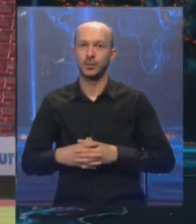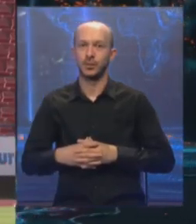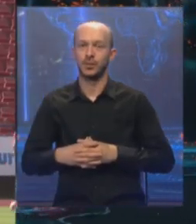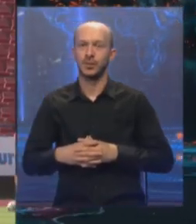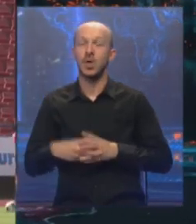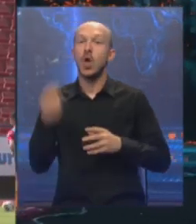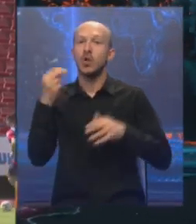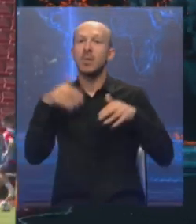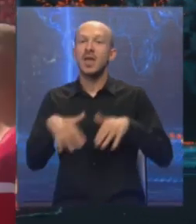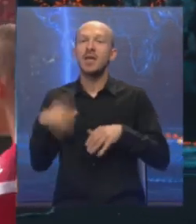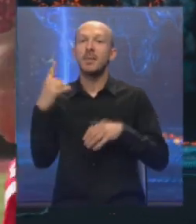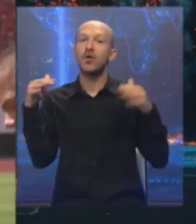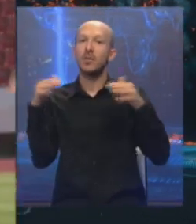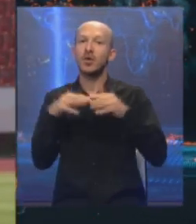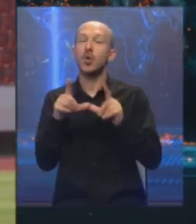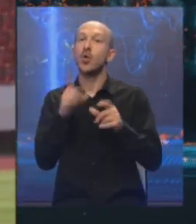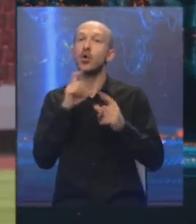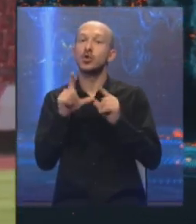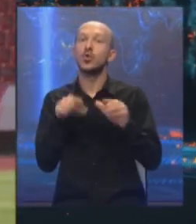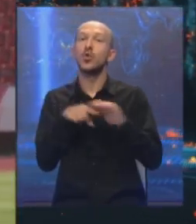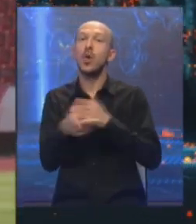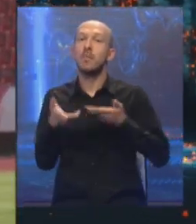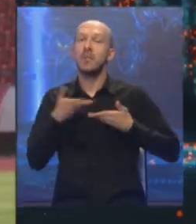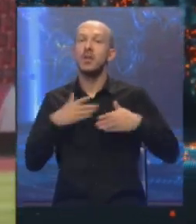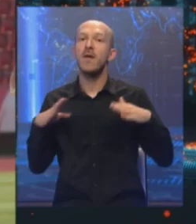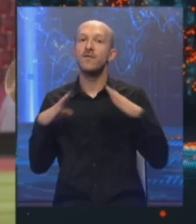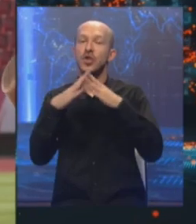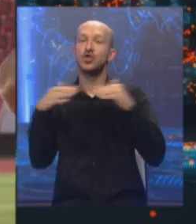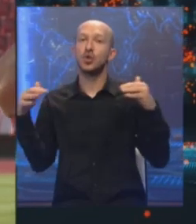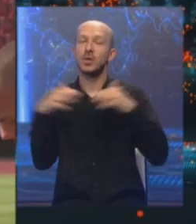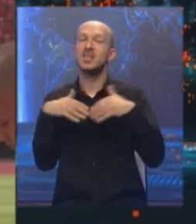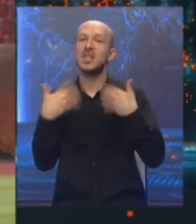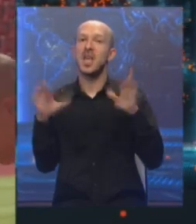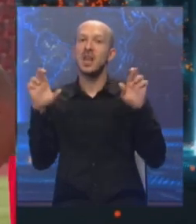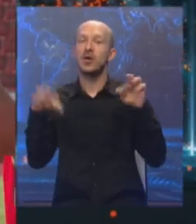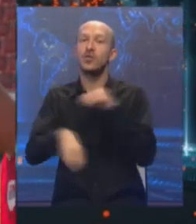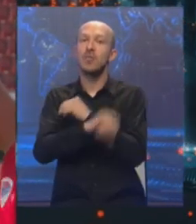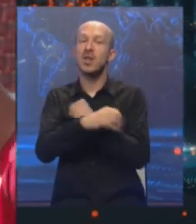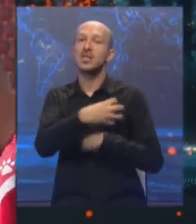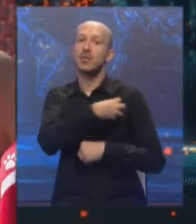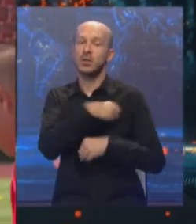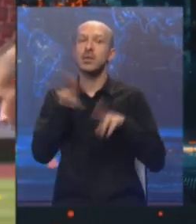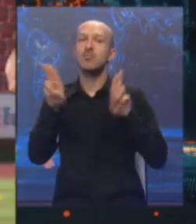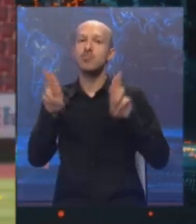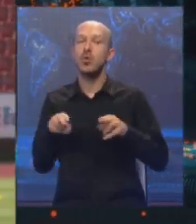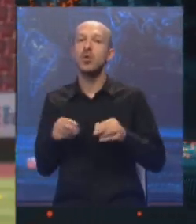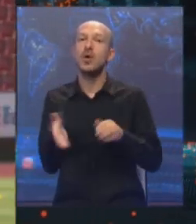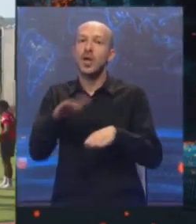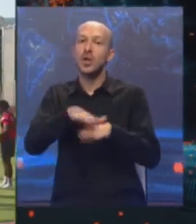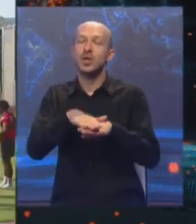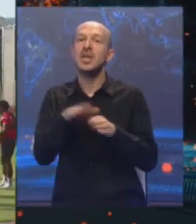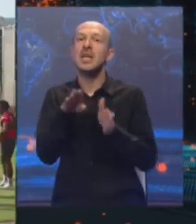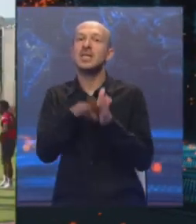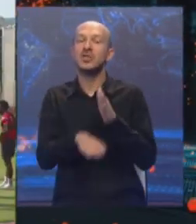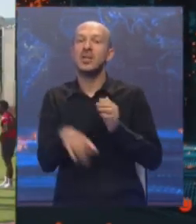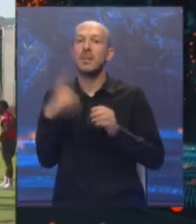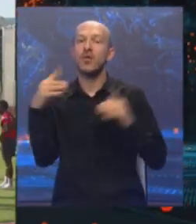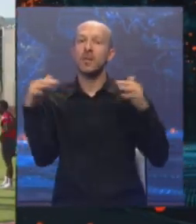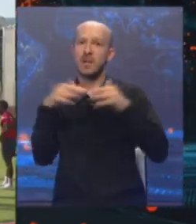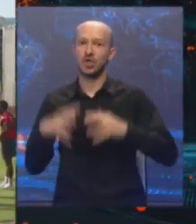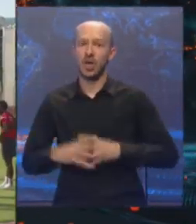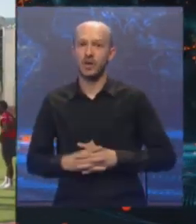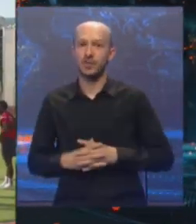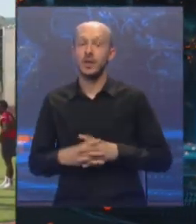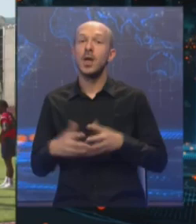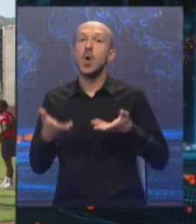Dobra igra iz prvog meča u kojem su gol primili u finišu utakmice daje nadu futbalerima Borca da mogu nadoknaditi za ostatak iz prvog meča.